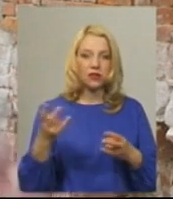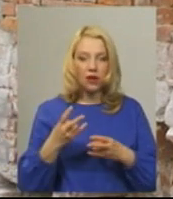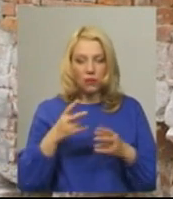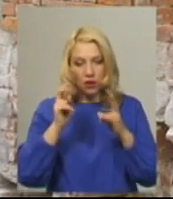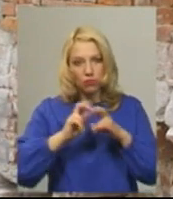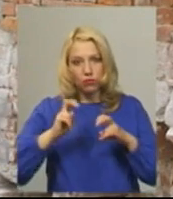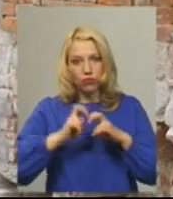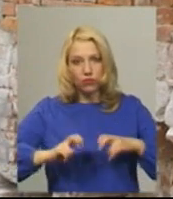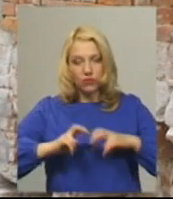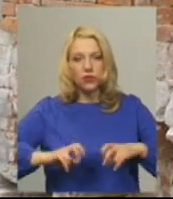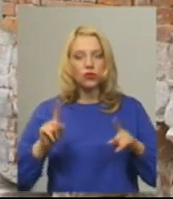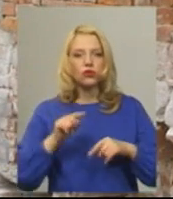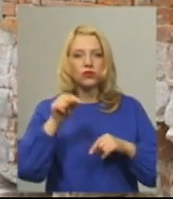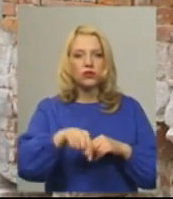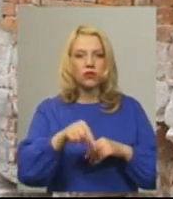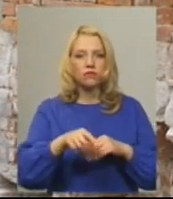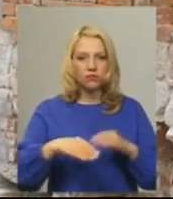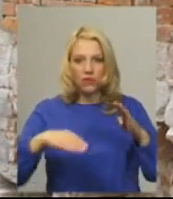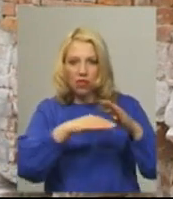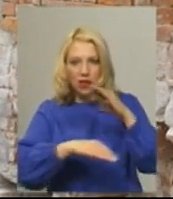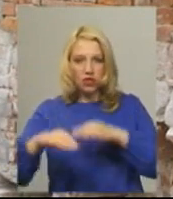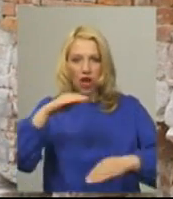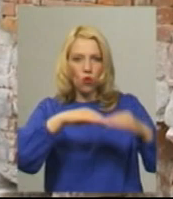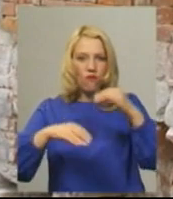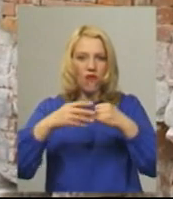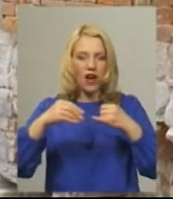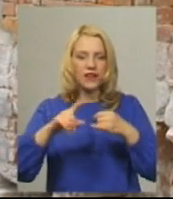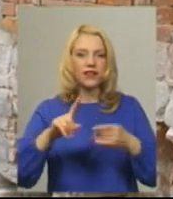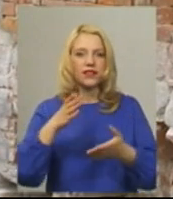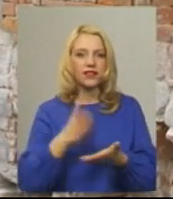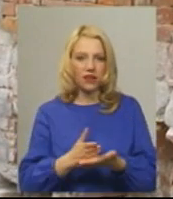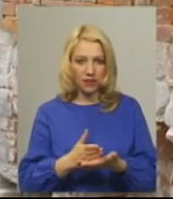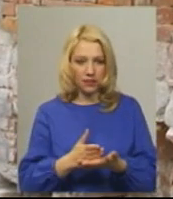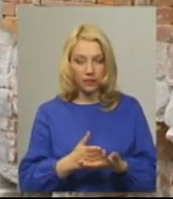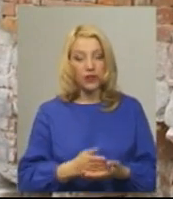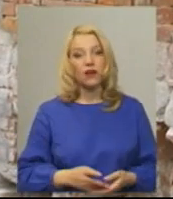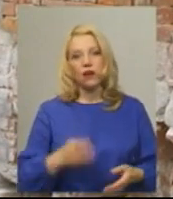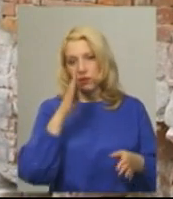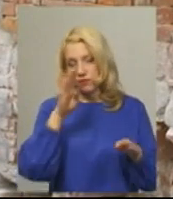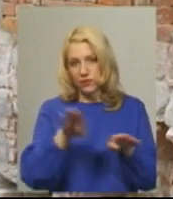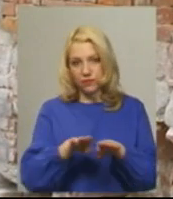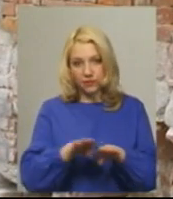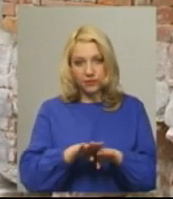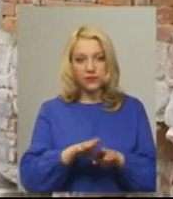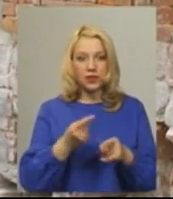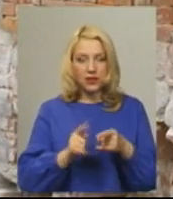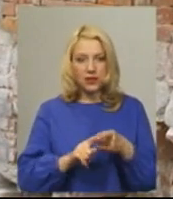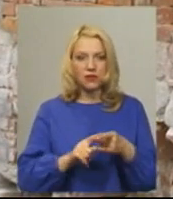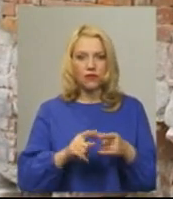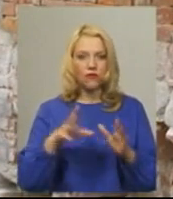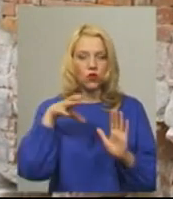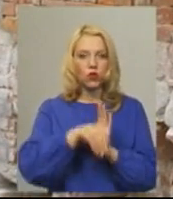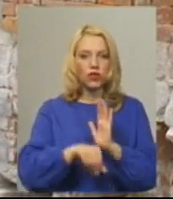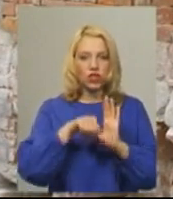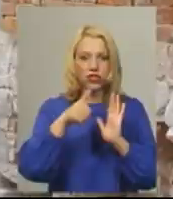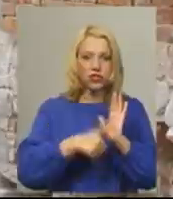щоб подивитися, які нашурування в нас тут є з зовнішньої частини. Але, скоріше за все, вона відноситься до